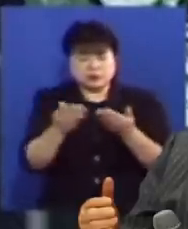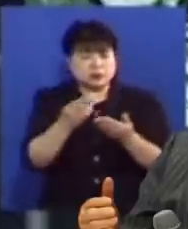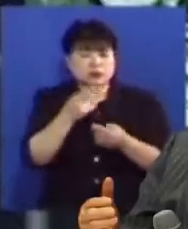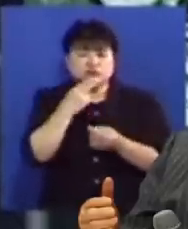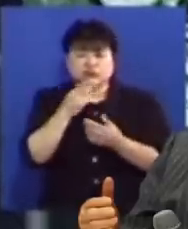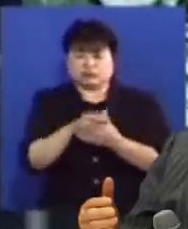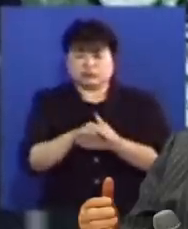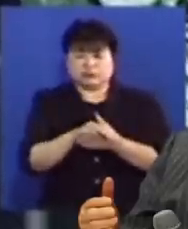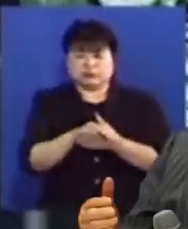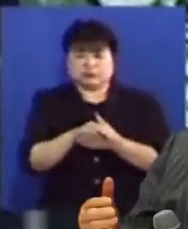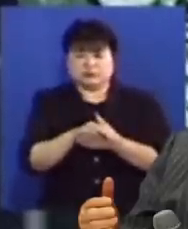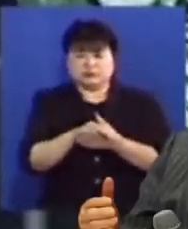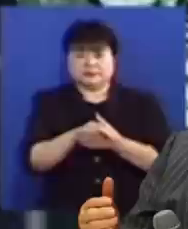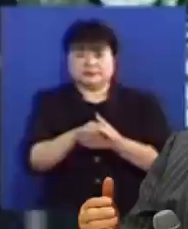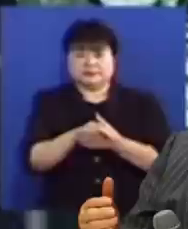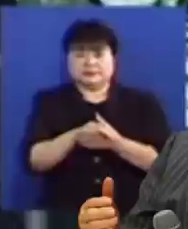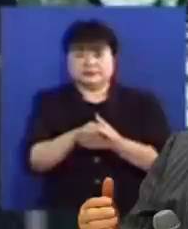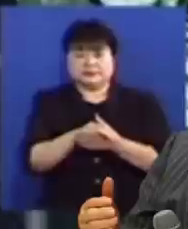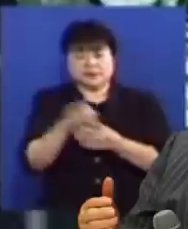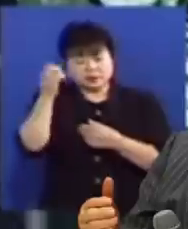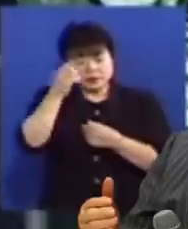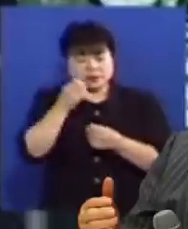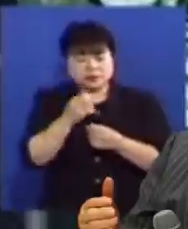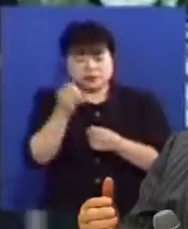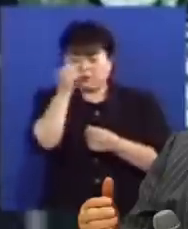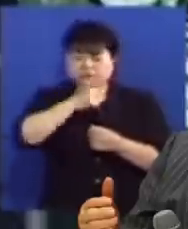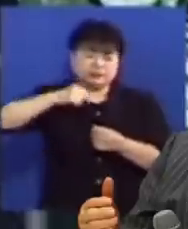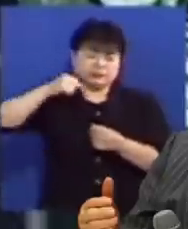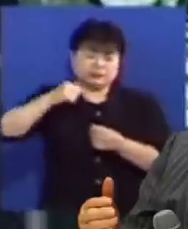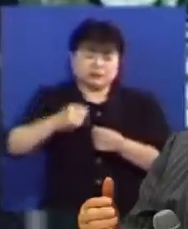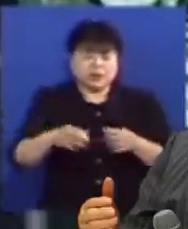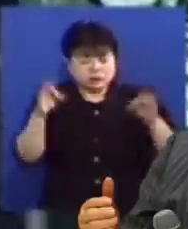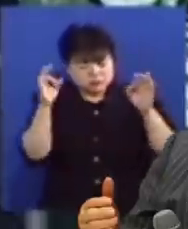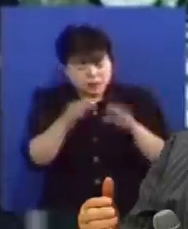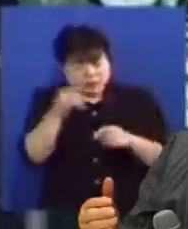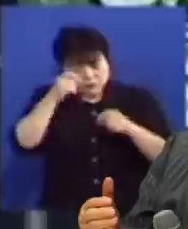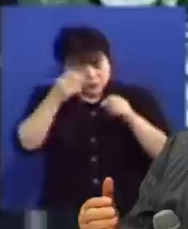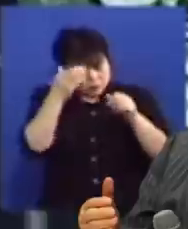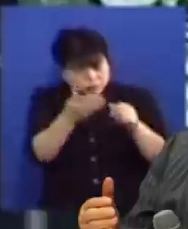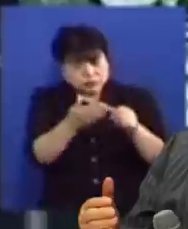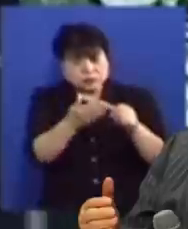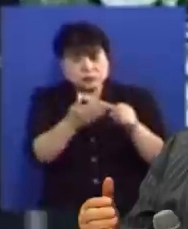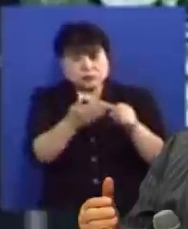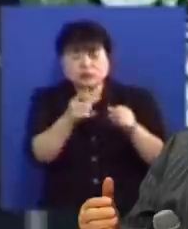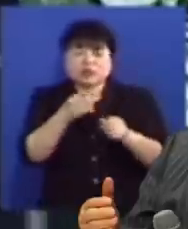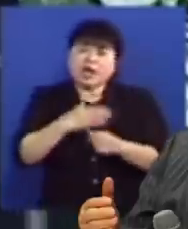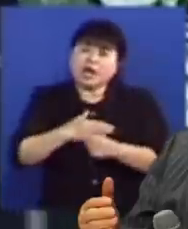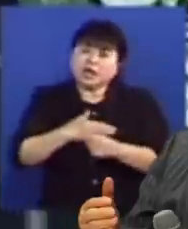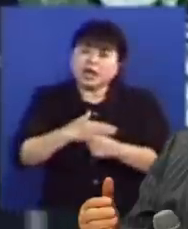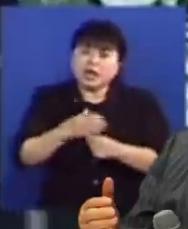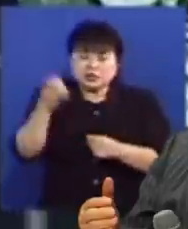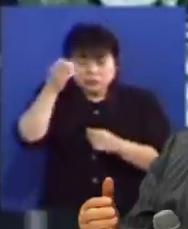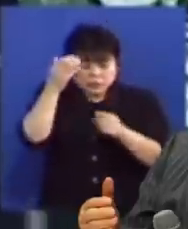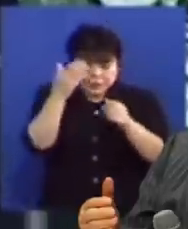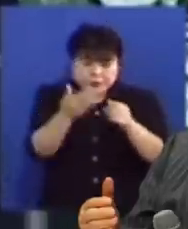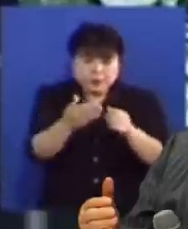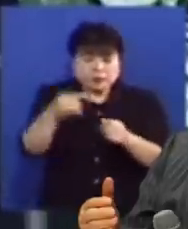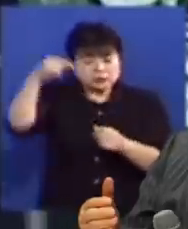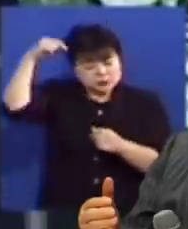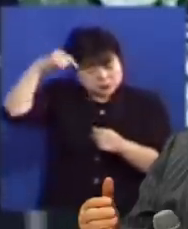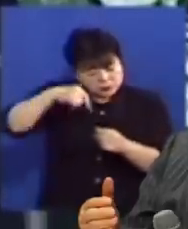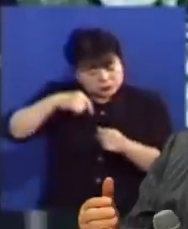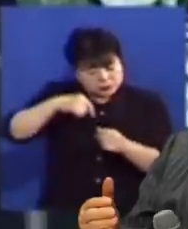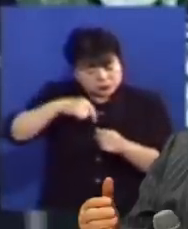못합니다 성령을 내가 거역했는지 소멸했는지 슬프게 했는지 어떻게 하느냐 성령의 느낌이